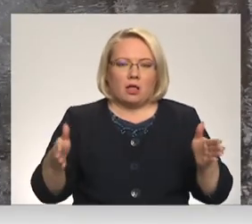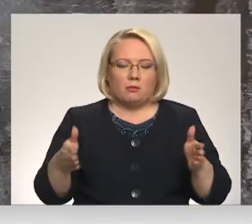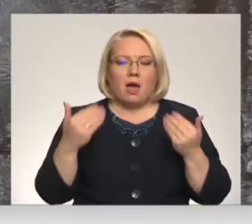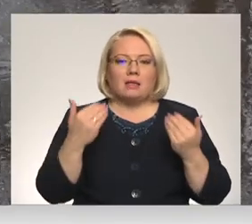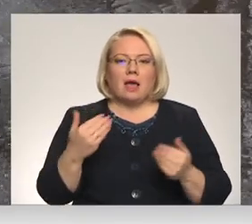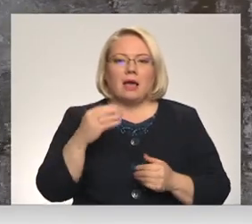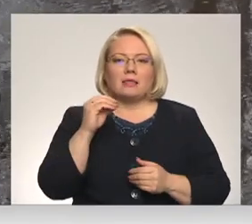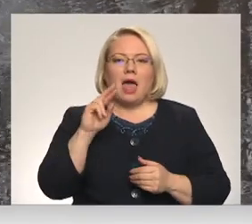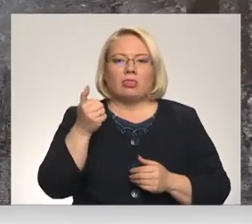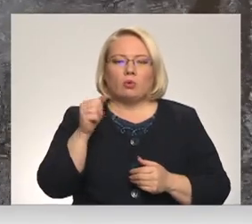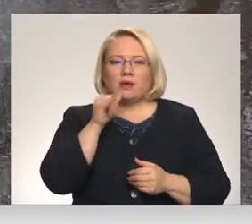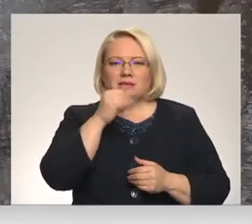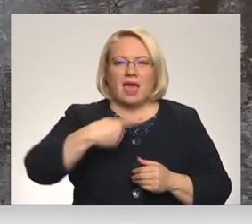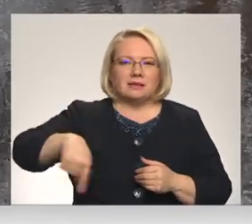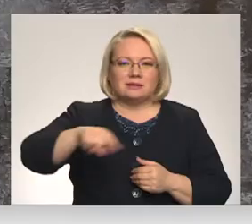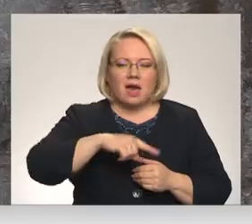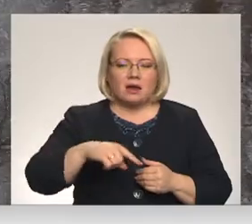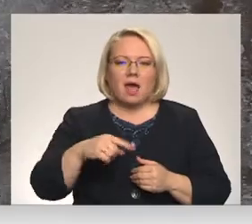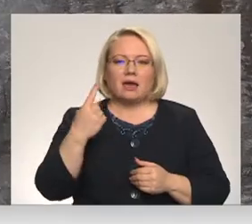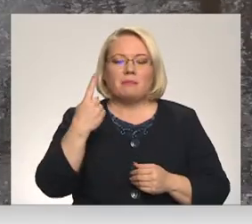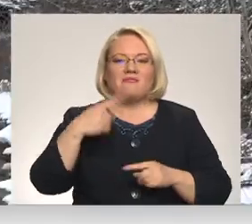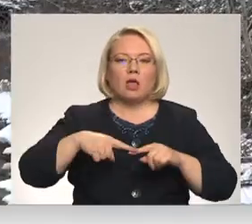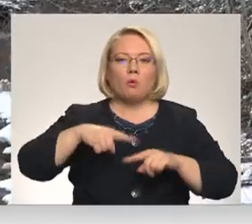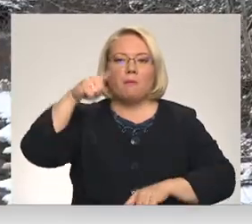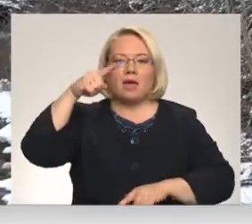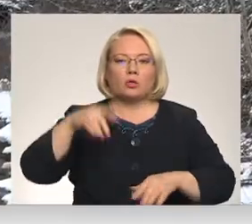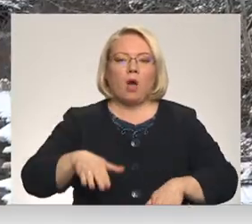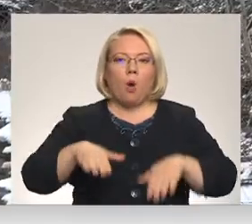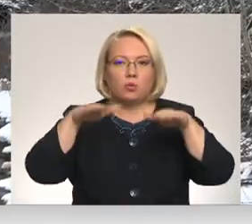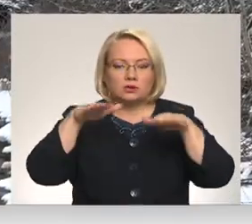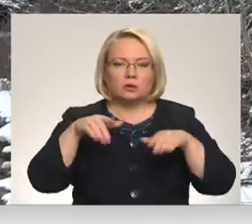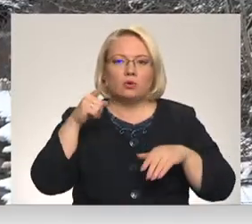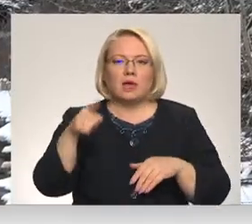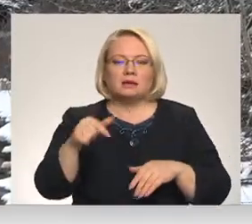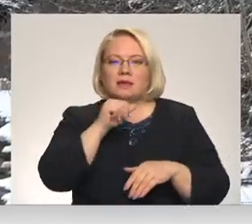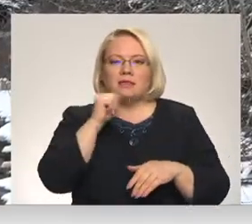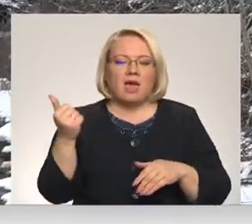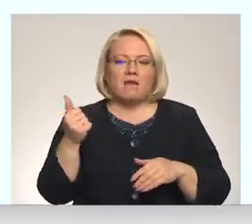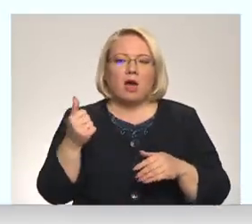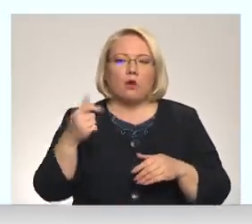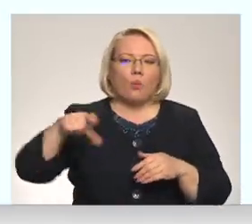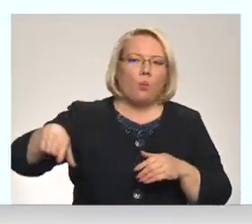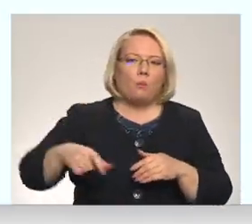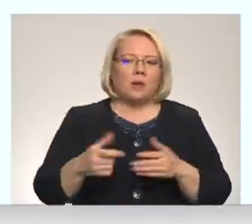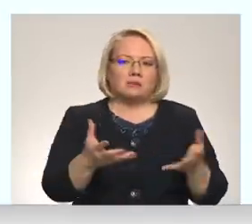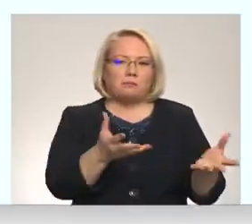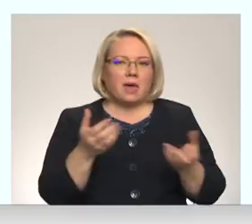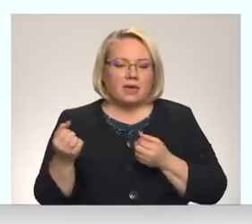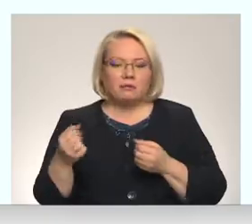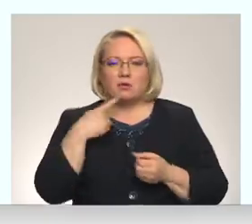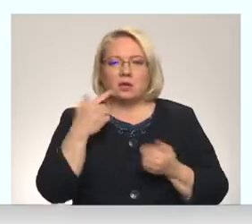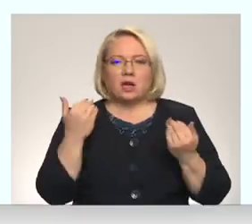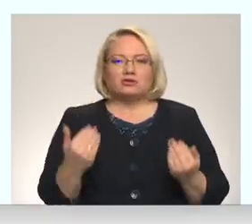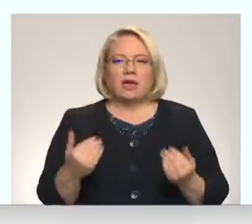šoziem ūdens līmenis ir par metru augstāks nekā ierasts, un tas nespēja upēs uzņemt. Tūkuma novada pašvaldība pievils, ka